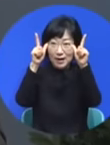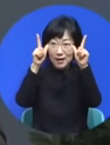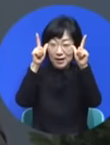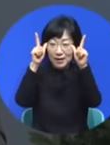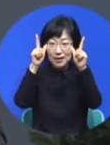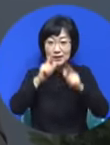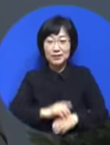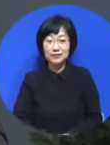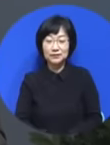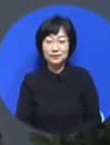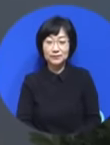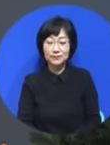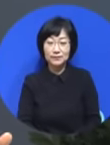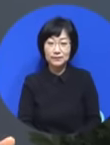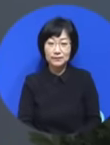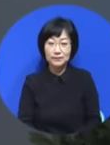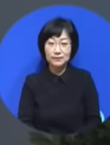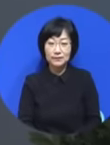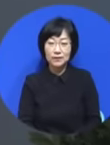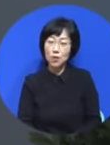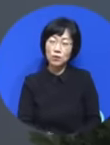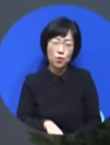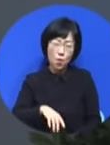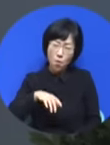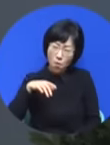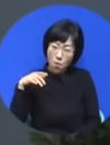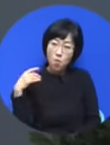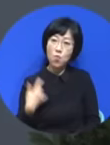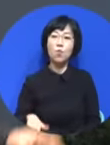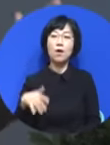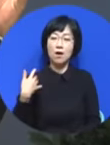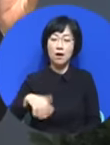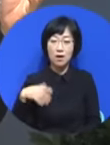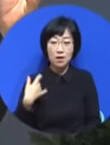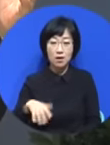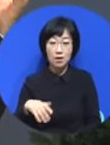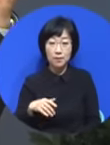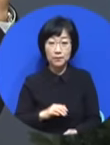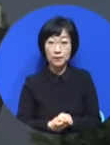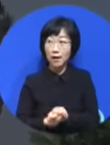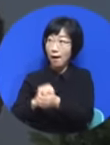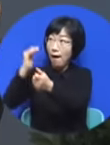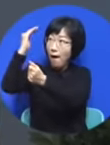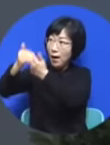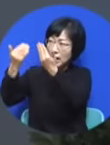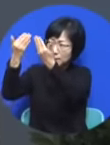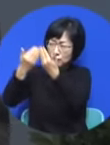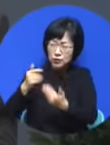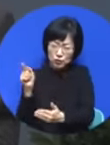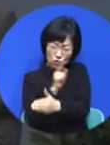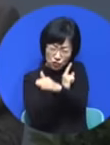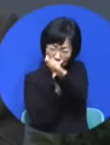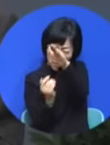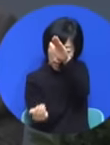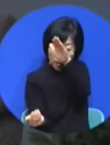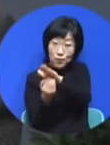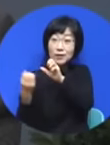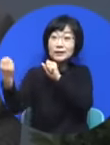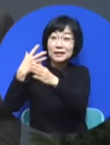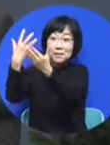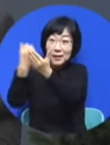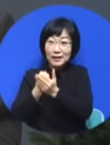그렇죠. 엄청난 거예요. 하나님 주신 최고의 응답을 받으니까 이게 보인다니까요.